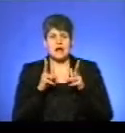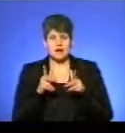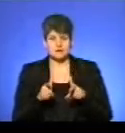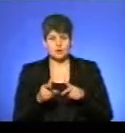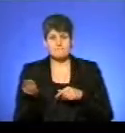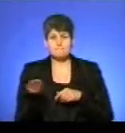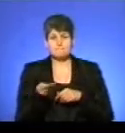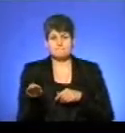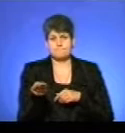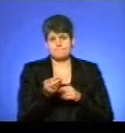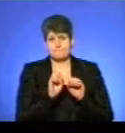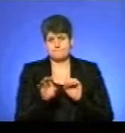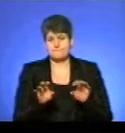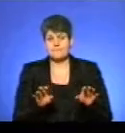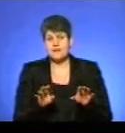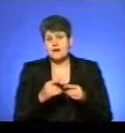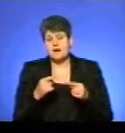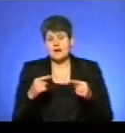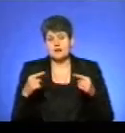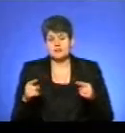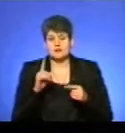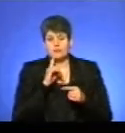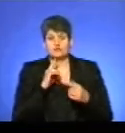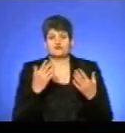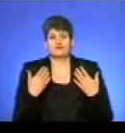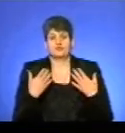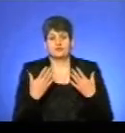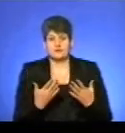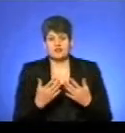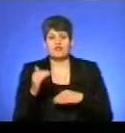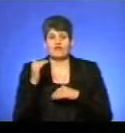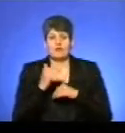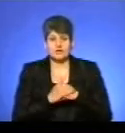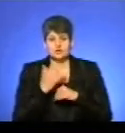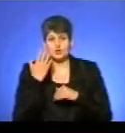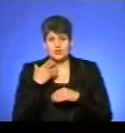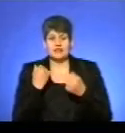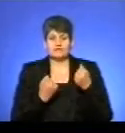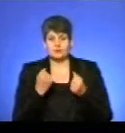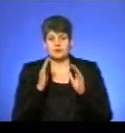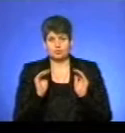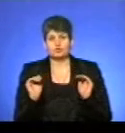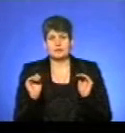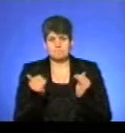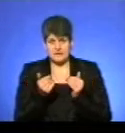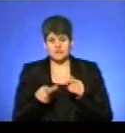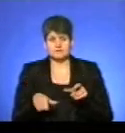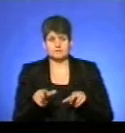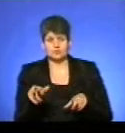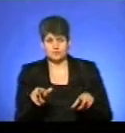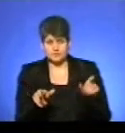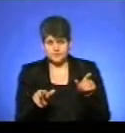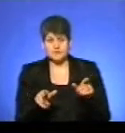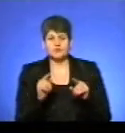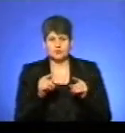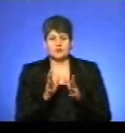піску розкидачем, а решта водіїв поки що відпочивають. Ввечері, коли автомобілів буде менше на автошляхах і на обочинах,